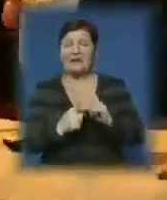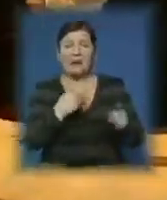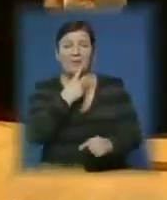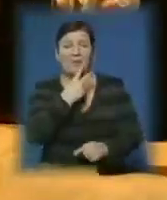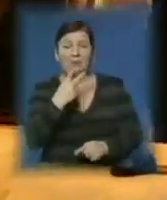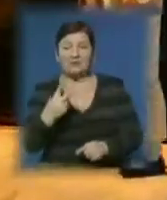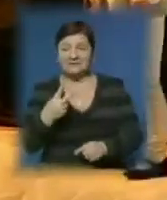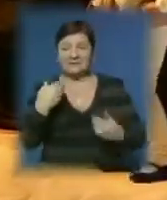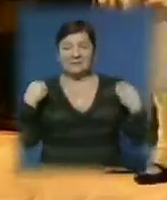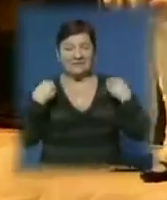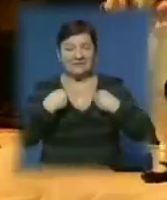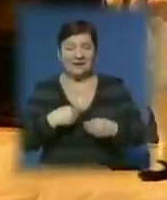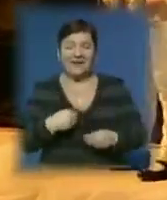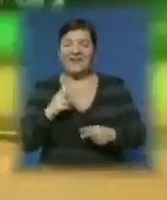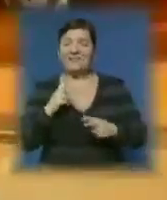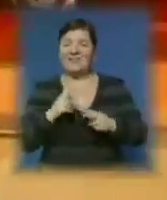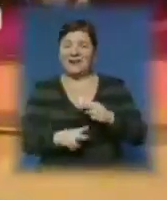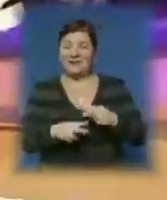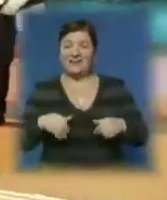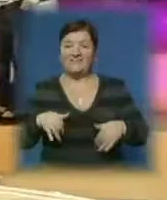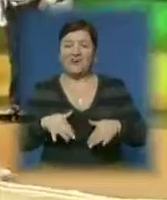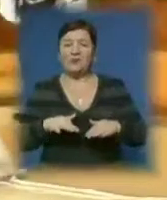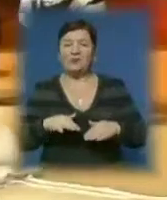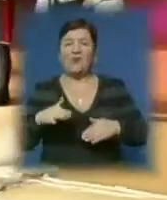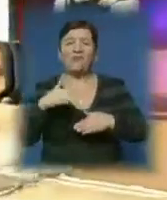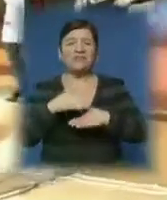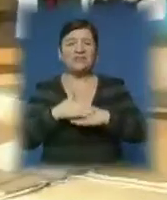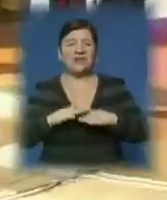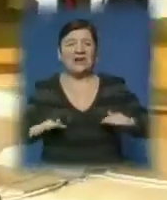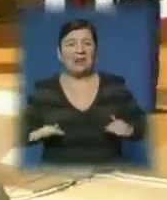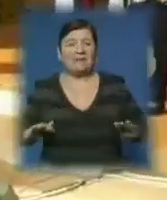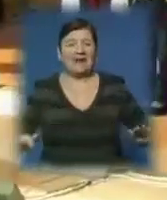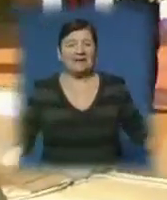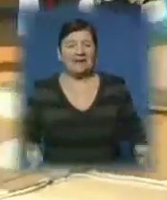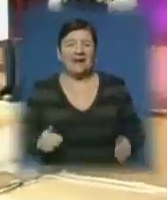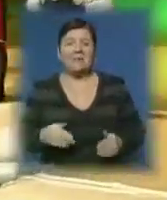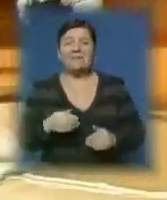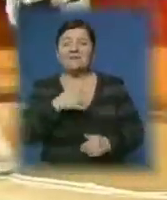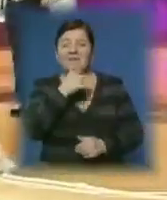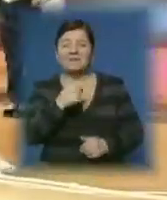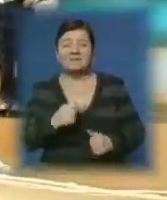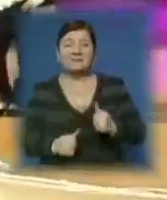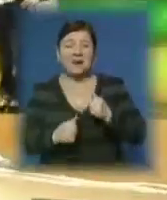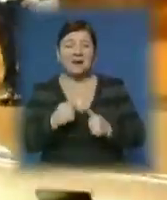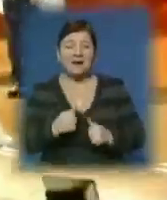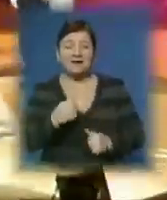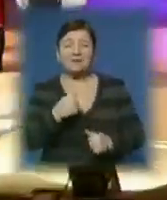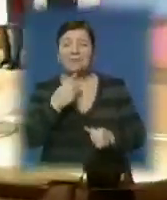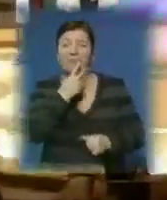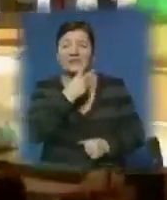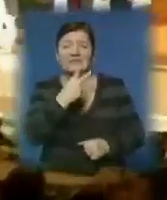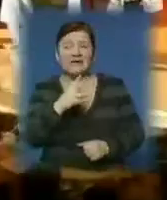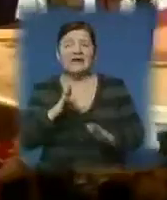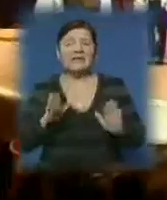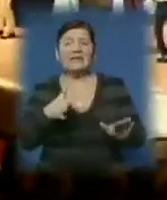авторського обрання та фінальний вихід у вечірніх сукнях. Під час змагання конкурсантки показали глядачам та членам журі, що не